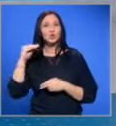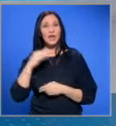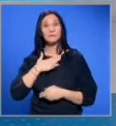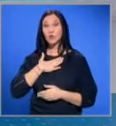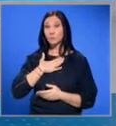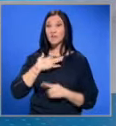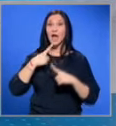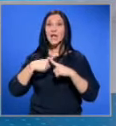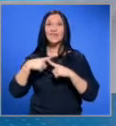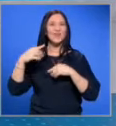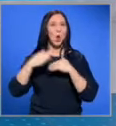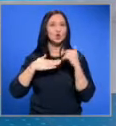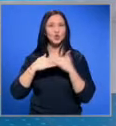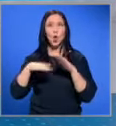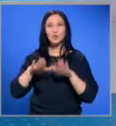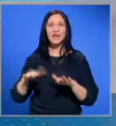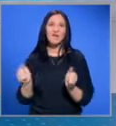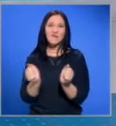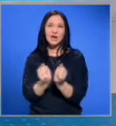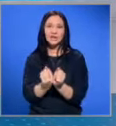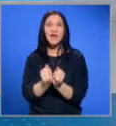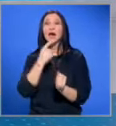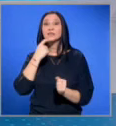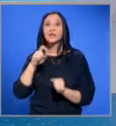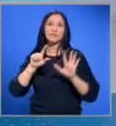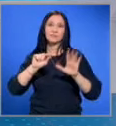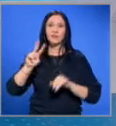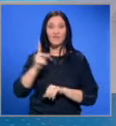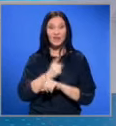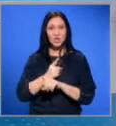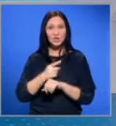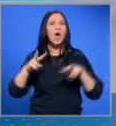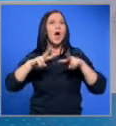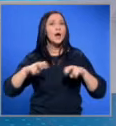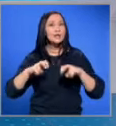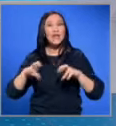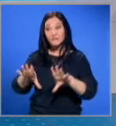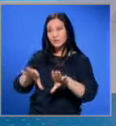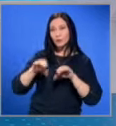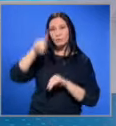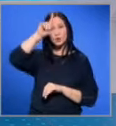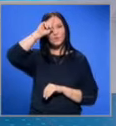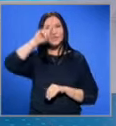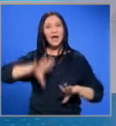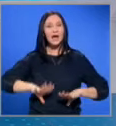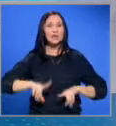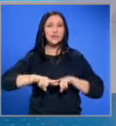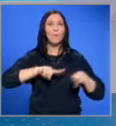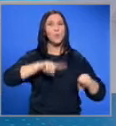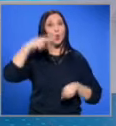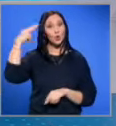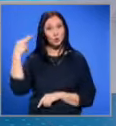Собственикът на хидрострой остава в ареста поне за 72 часа. Разследването се поема от Софийската градска